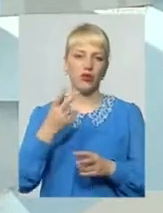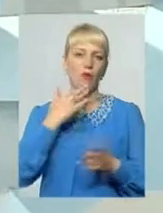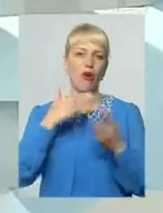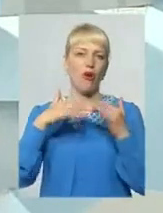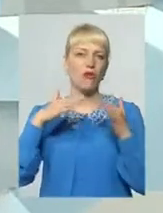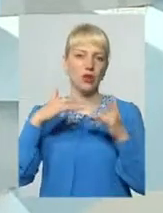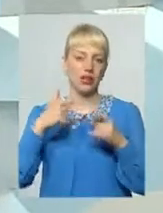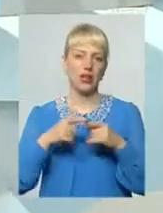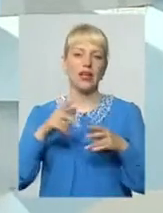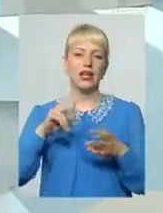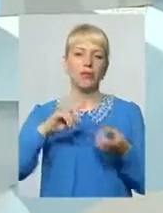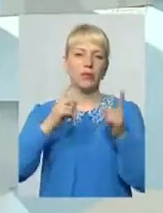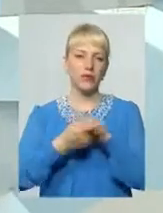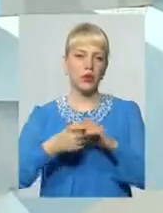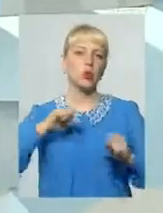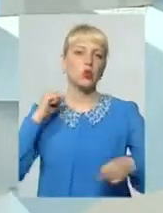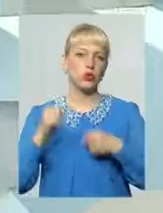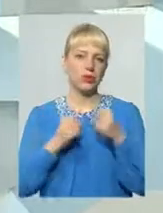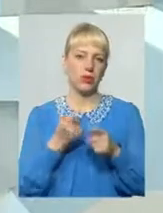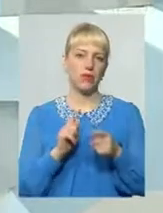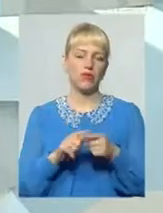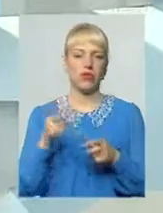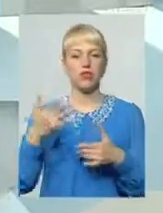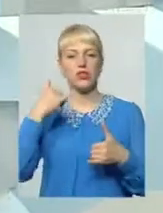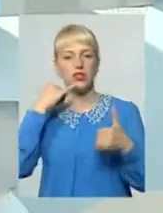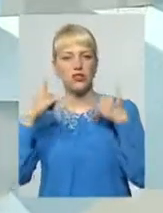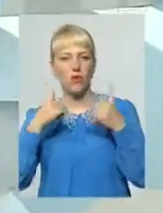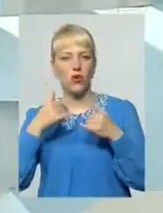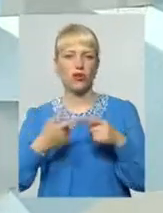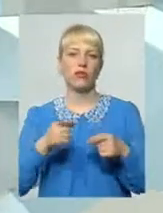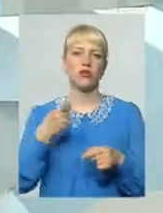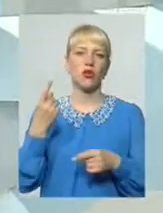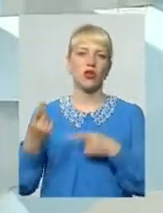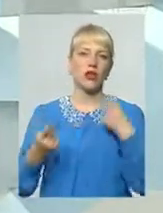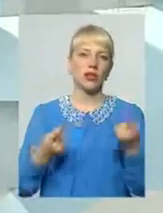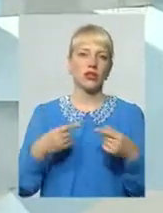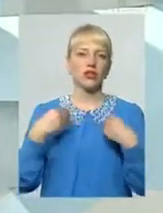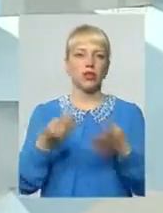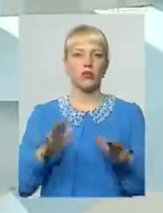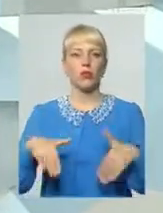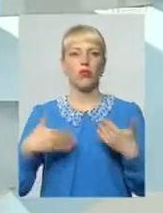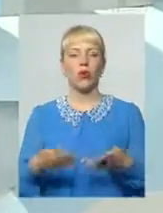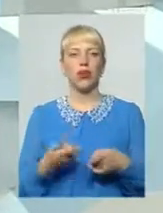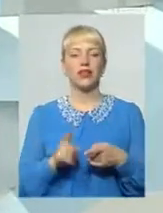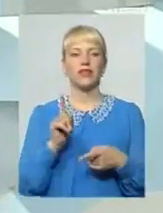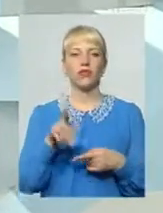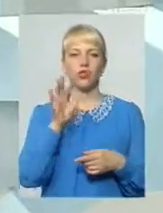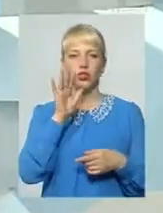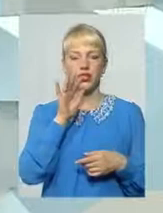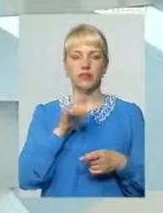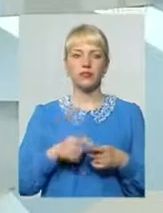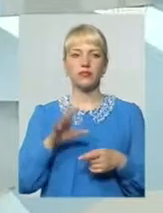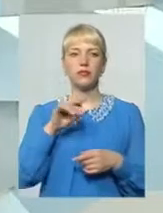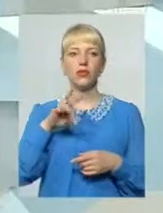Вже, не дивлячись, за такий короткий час вони вже зізвонювалися Вони вже одна одні і дають поради І в той же час Олена